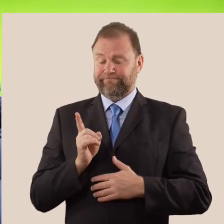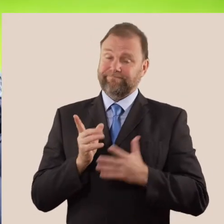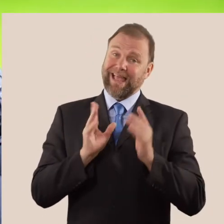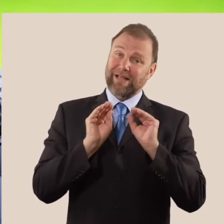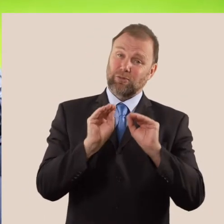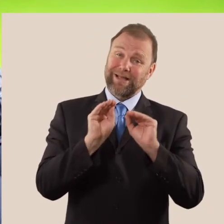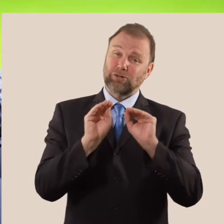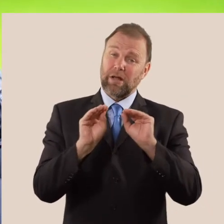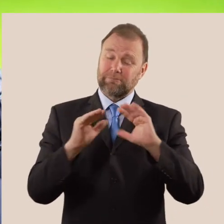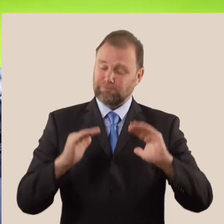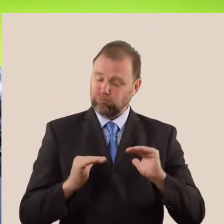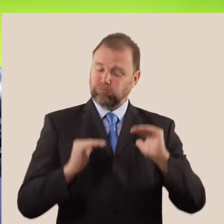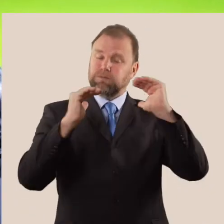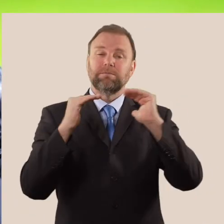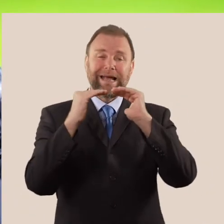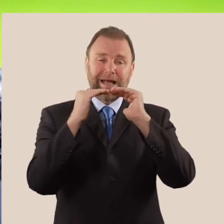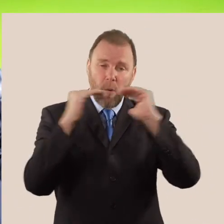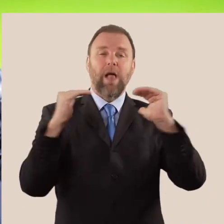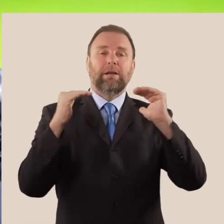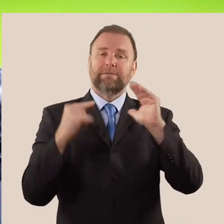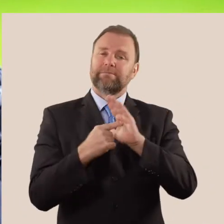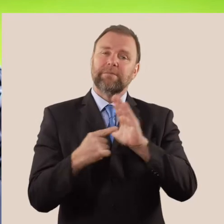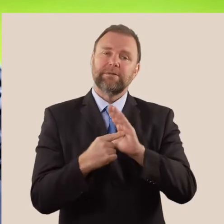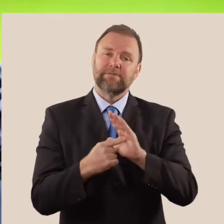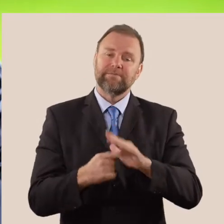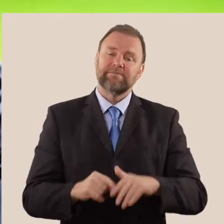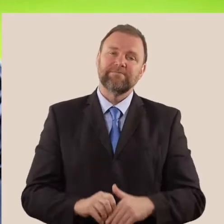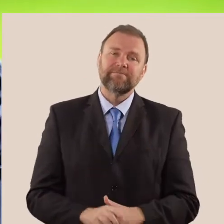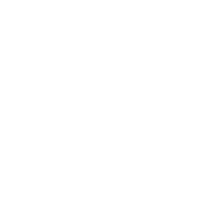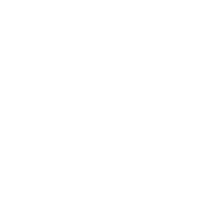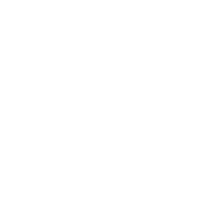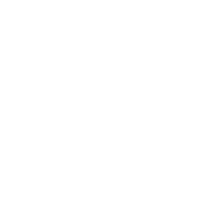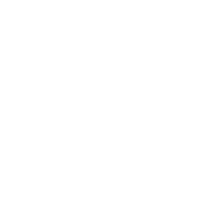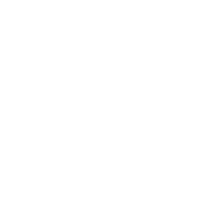Ym mwyd addysg, mae cyfle cyfardal yn hollol a llweddol.